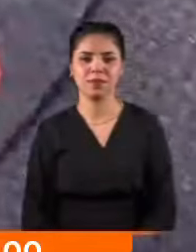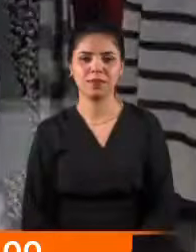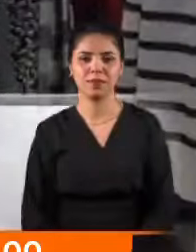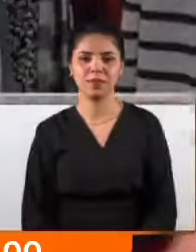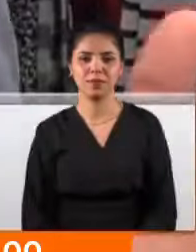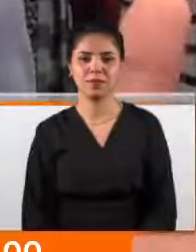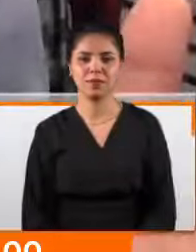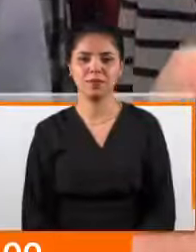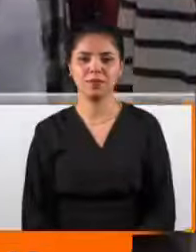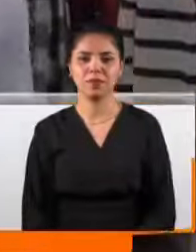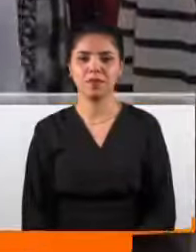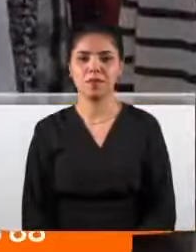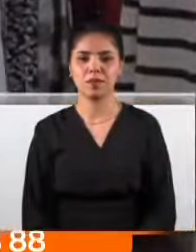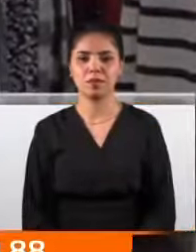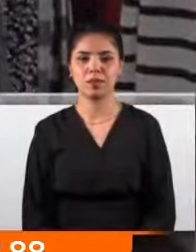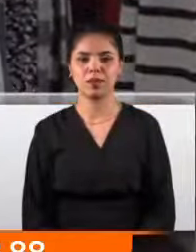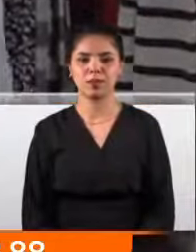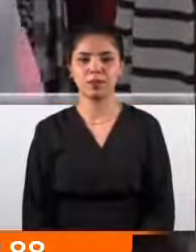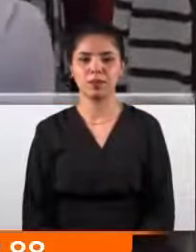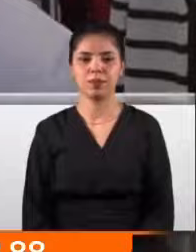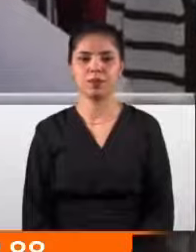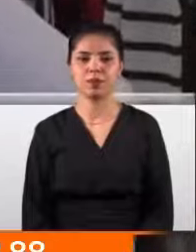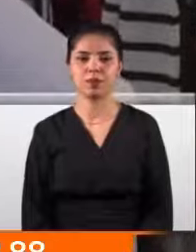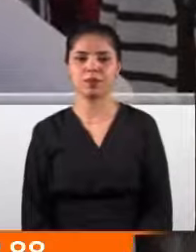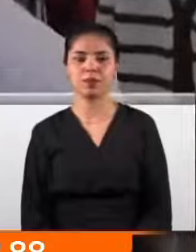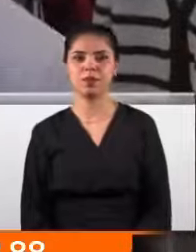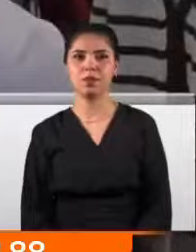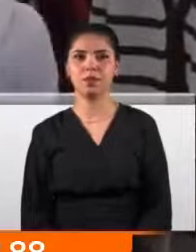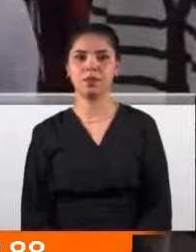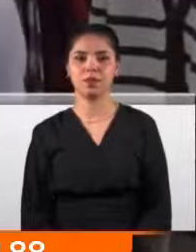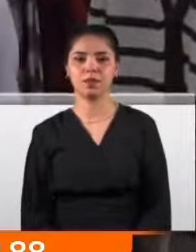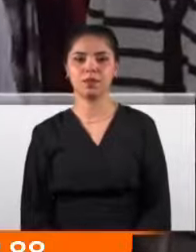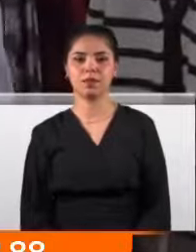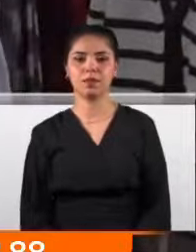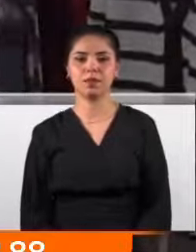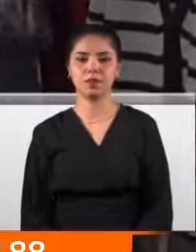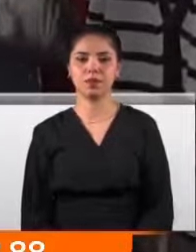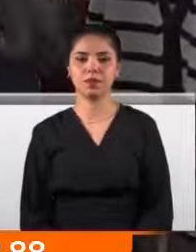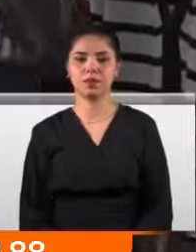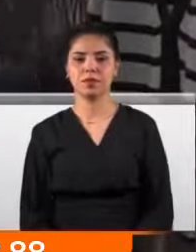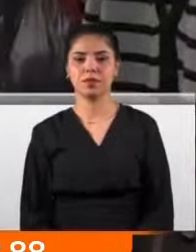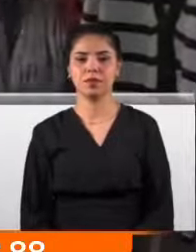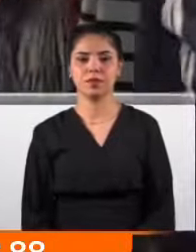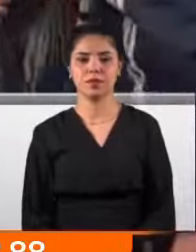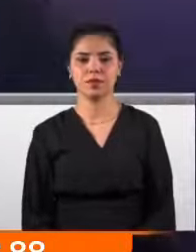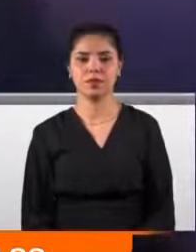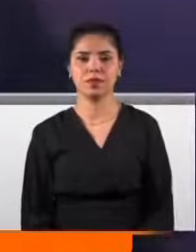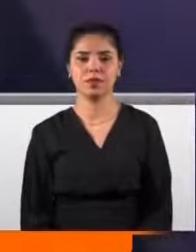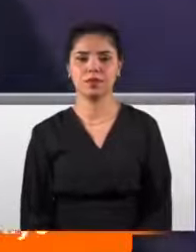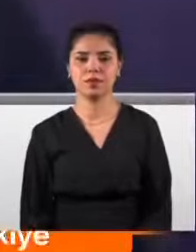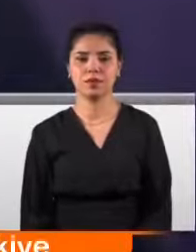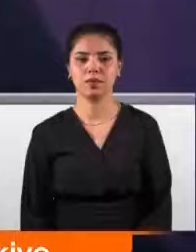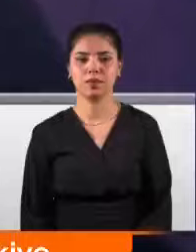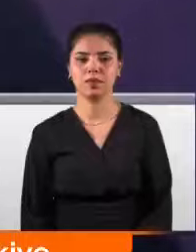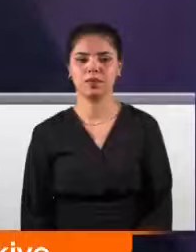Şu anda bir pazar yerindeyiz ve bu pazar yerinde birçok eksik olmasına rağmen belediye hizmetleri hala gelmiyor. Her hafta